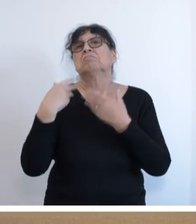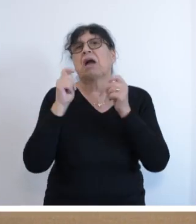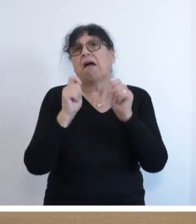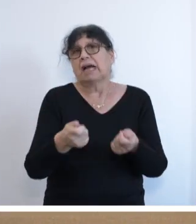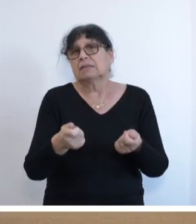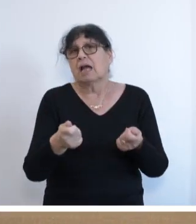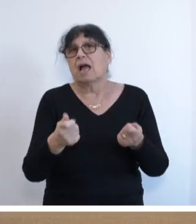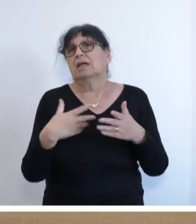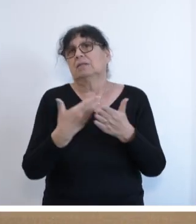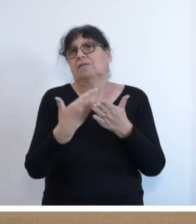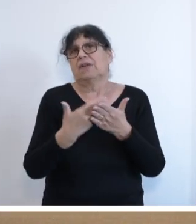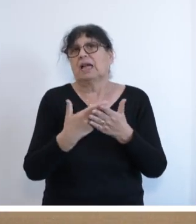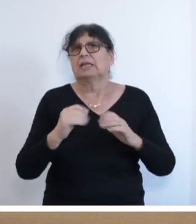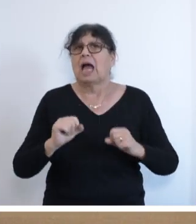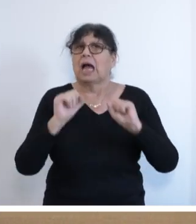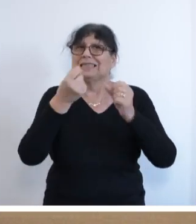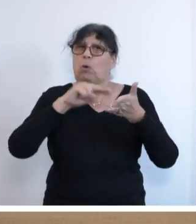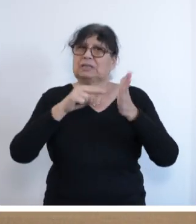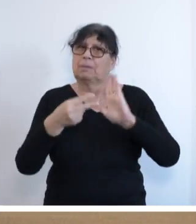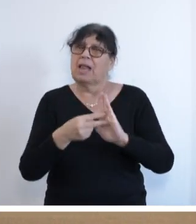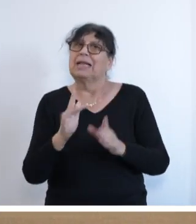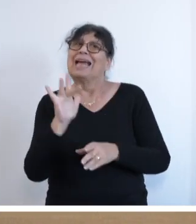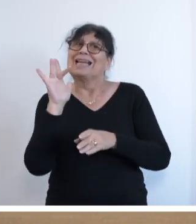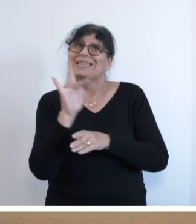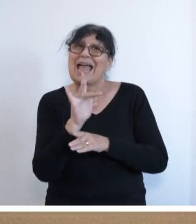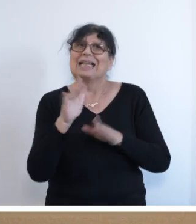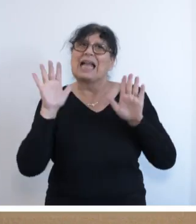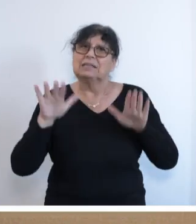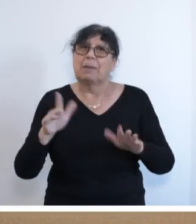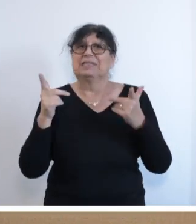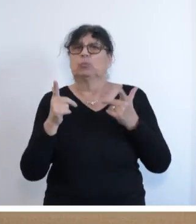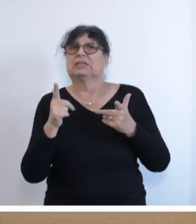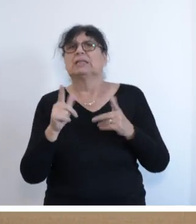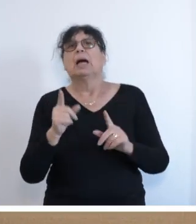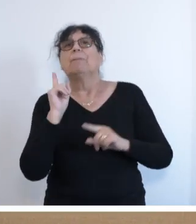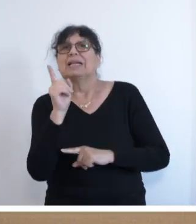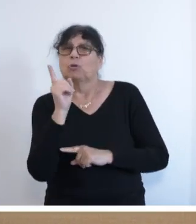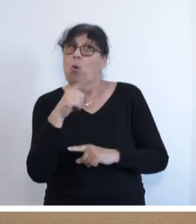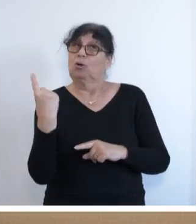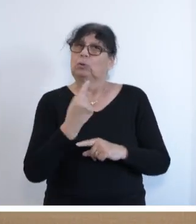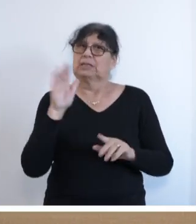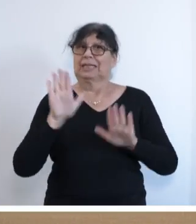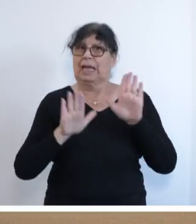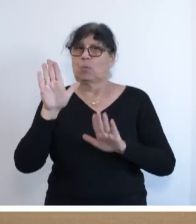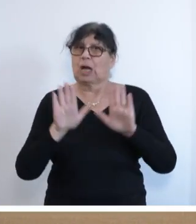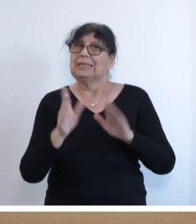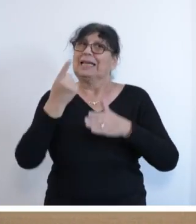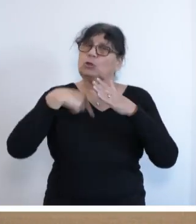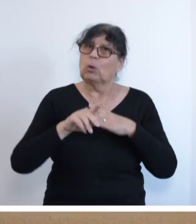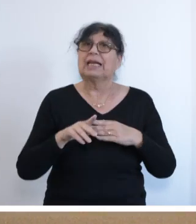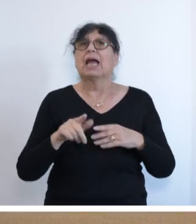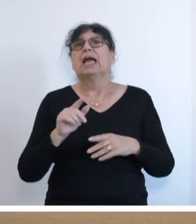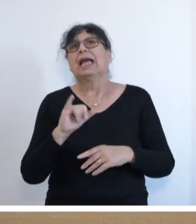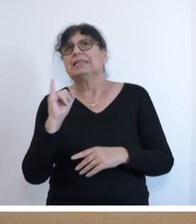Antrag betreffend Aktionsplan gegen Islamismus, Bedrohungen unserer Demokratie durch Islamismus